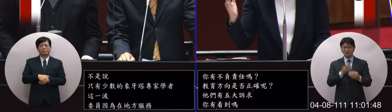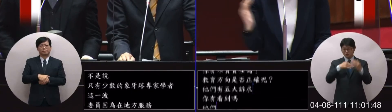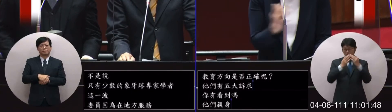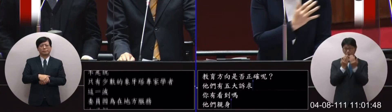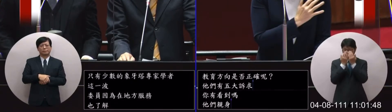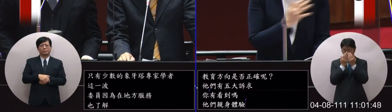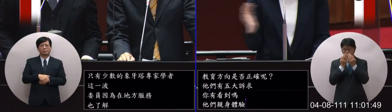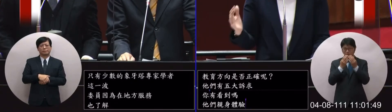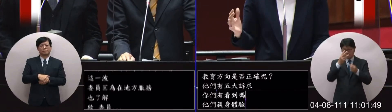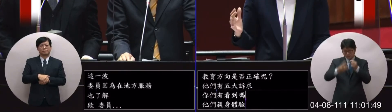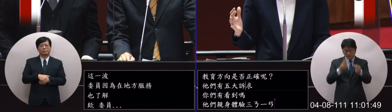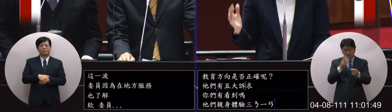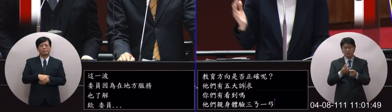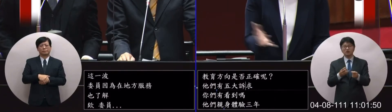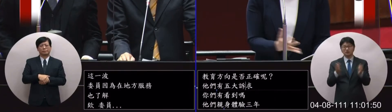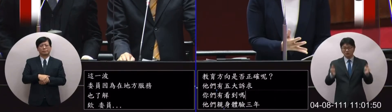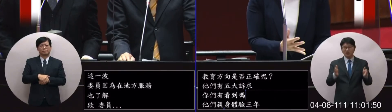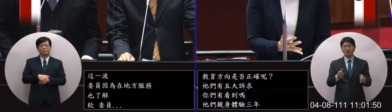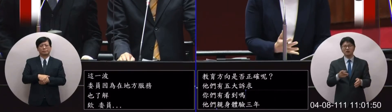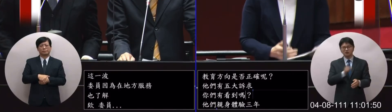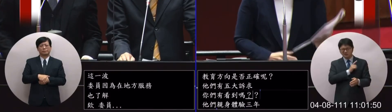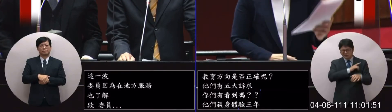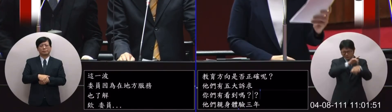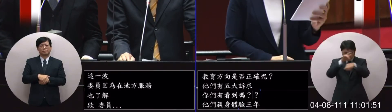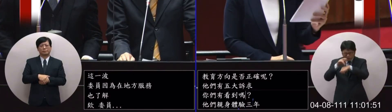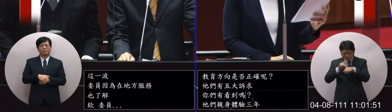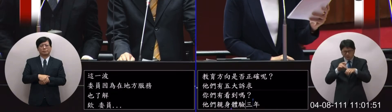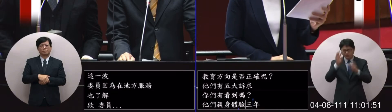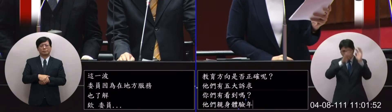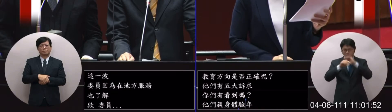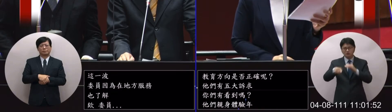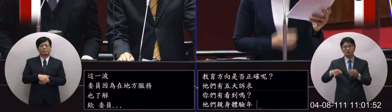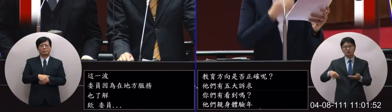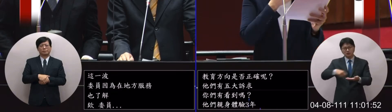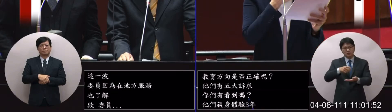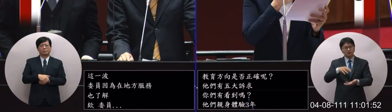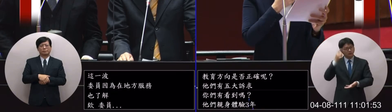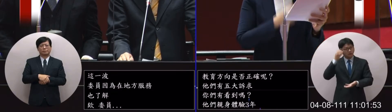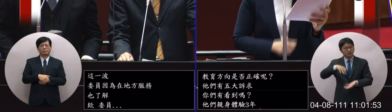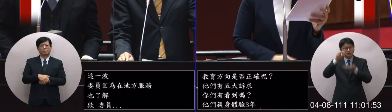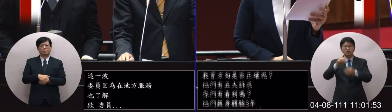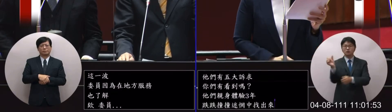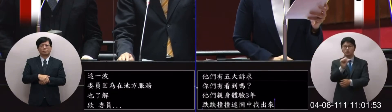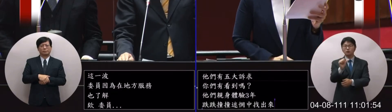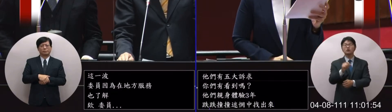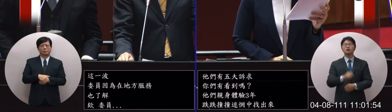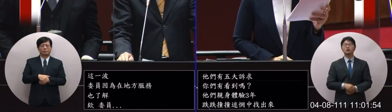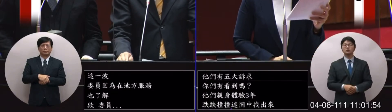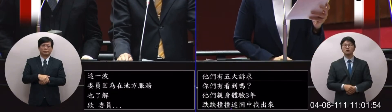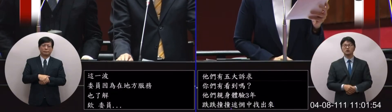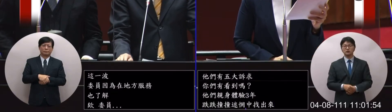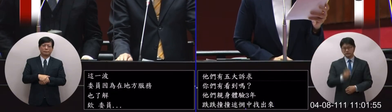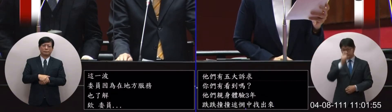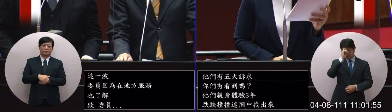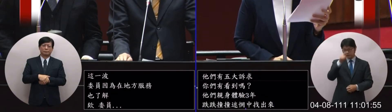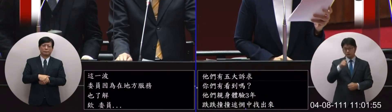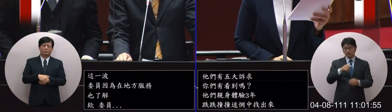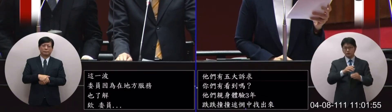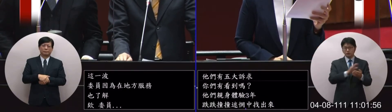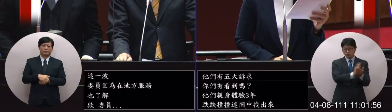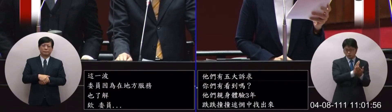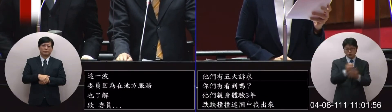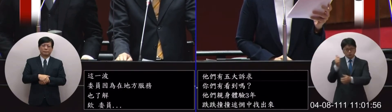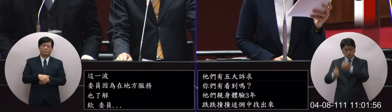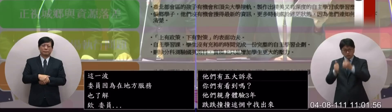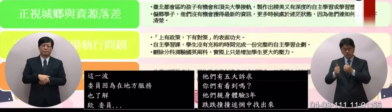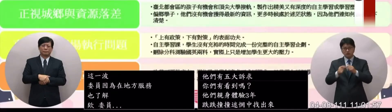他們在跌跌撞撞迷惘中找群出來的這個五大訴求裡面特別有提到是要米平課本與考